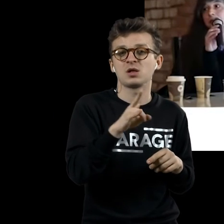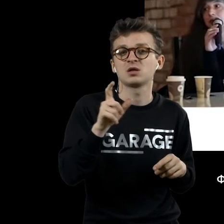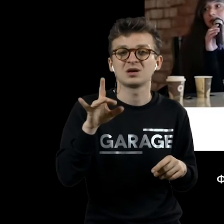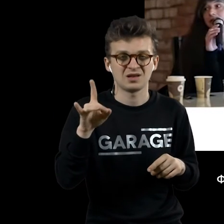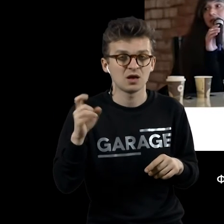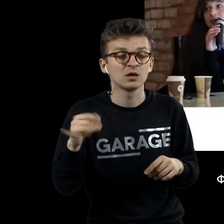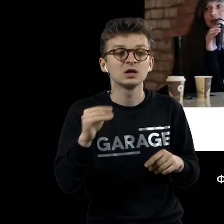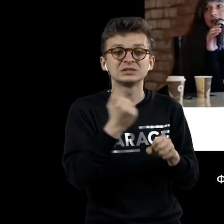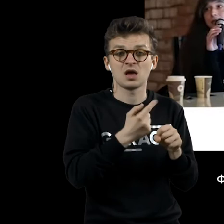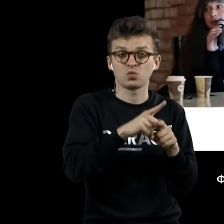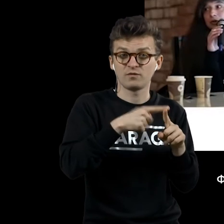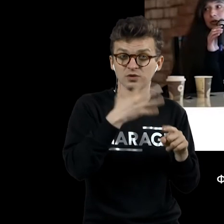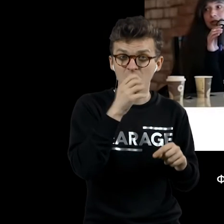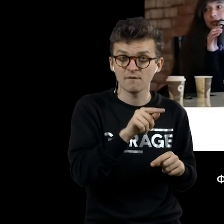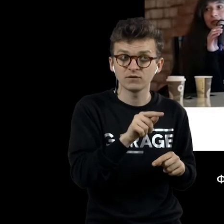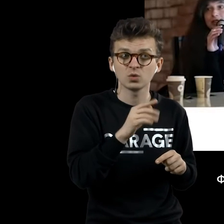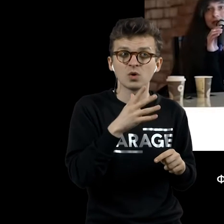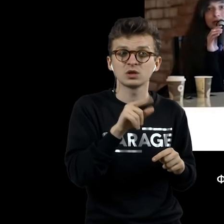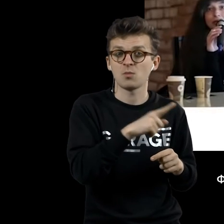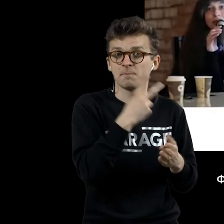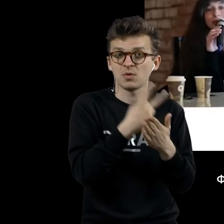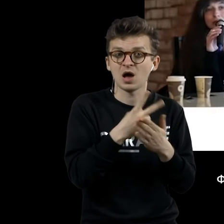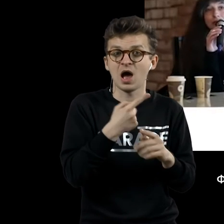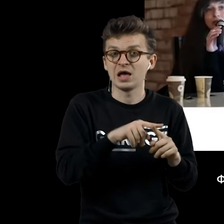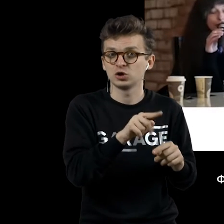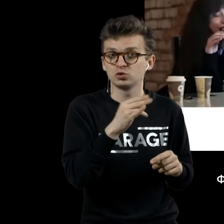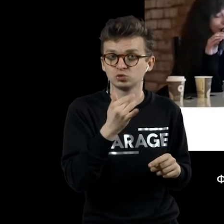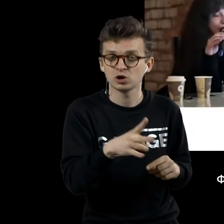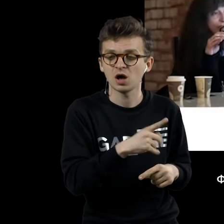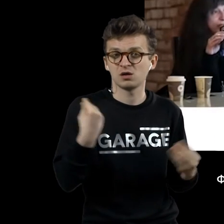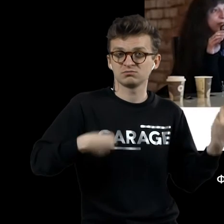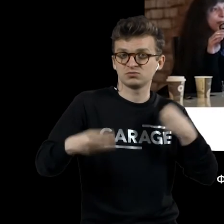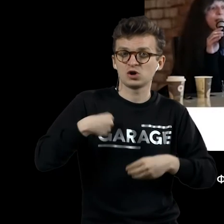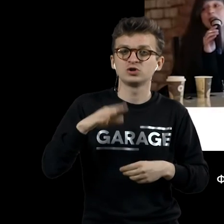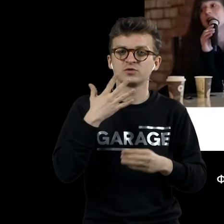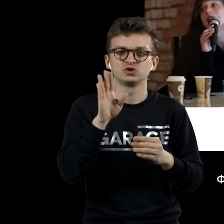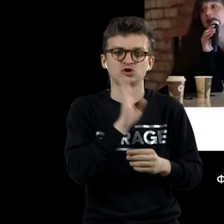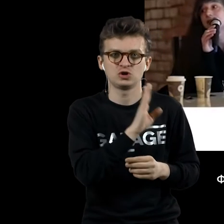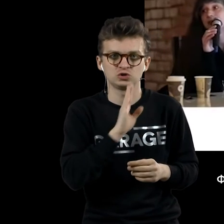фотосессия представляет, естественно, самого Дюшана, переодетого вот этим самым женским своим альтер-эго.